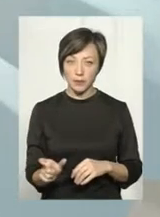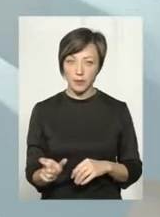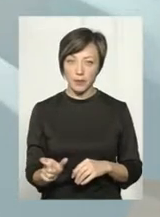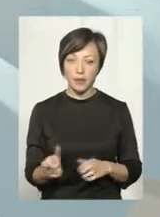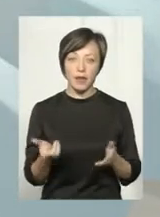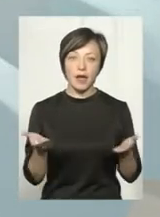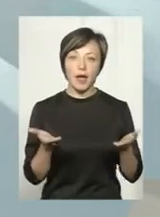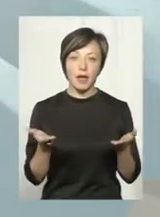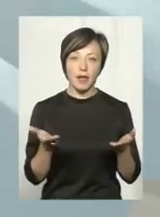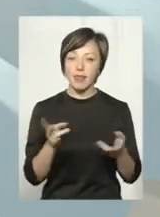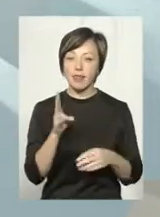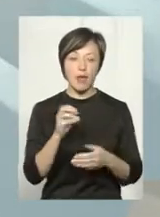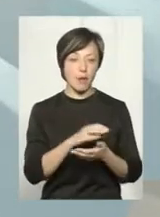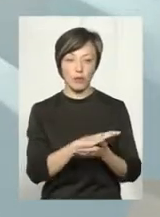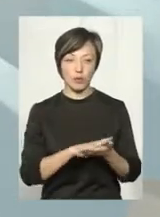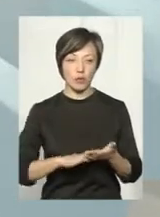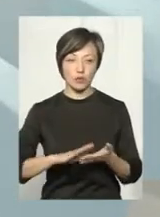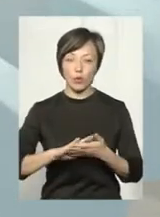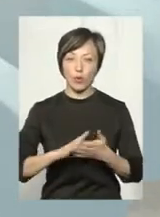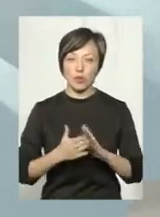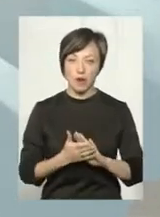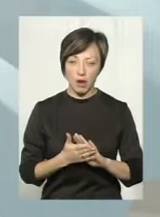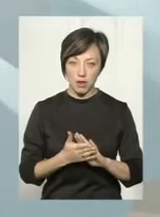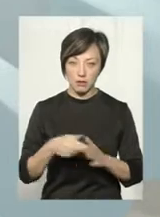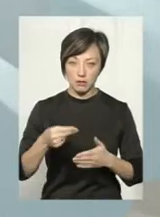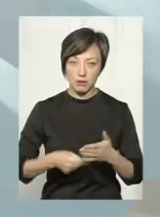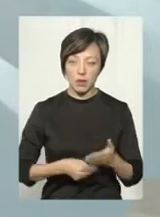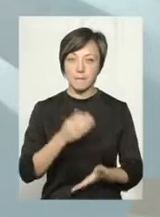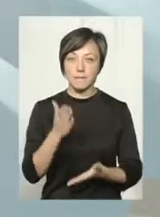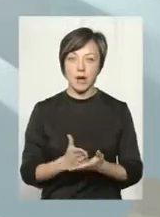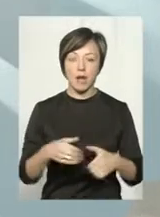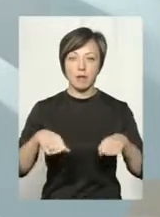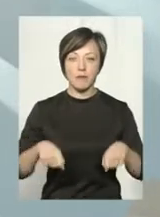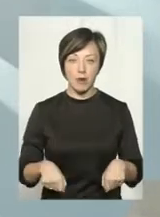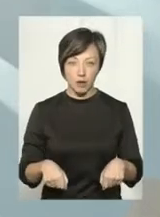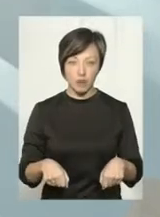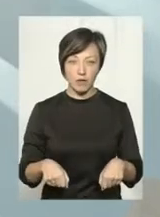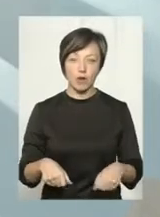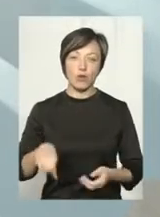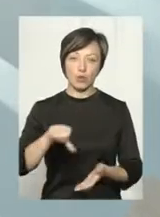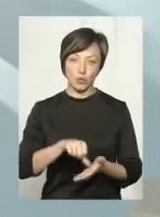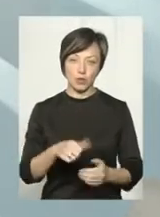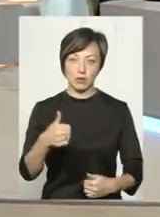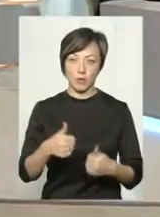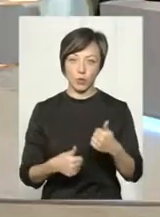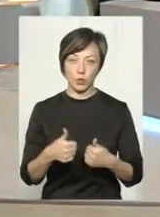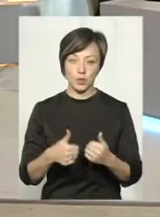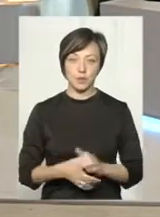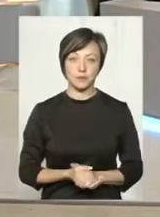який не продовжили контракт, має право взяти участь у конкурсі.